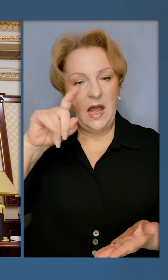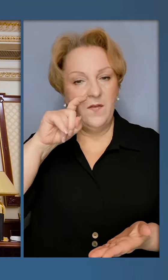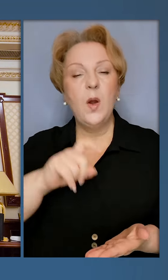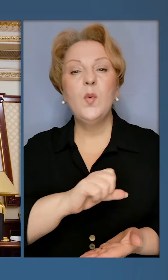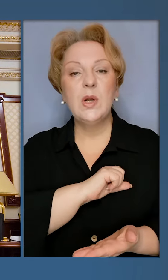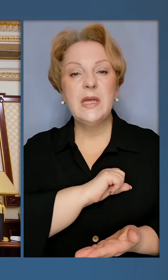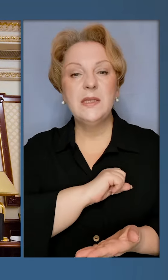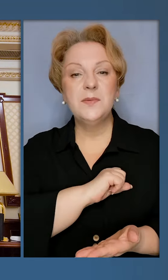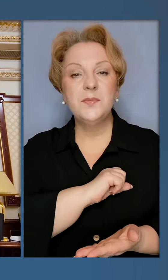допомагає. Слава Україні! Дякую!